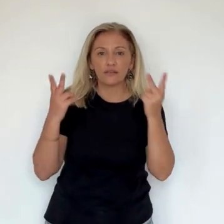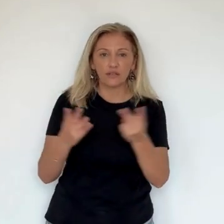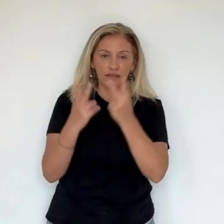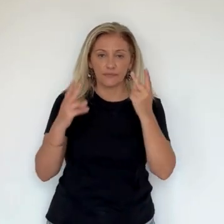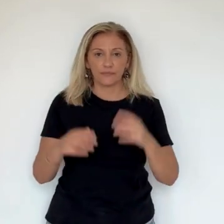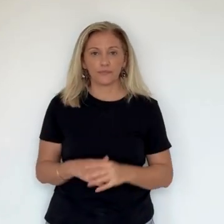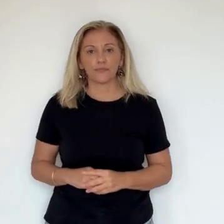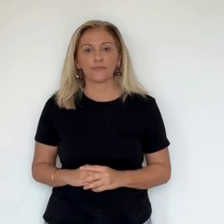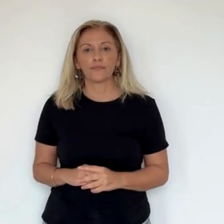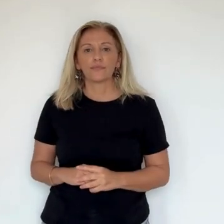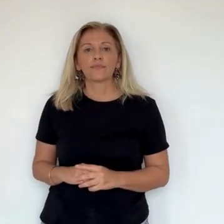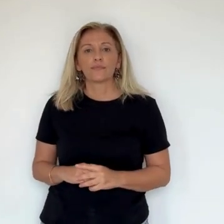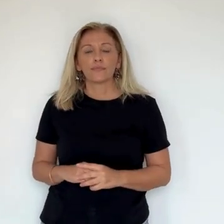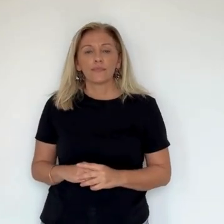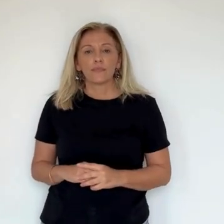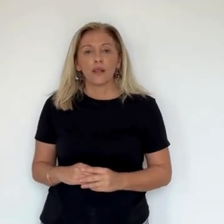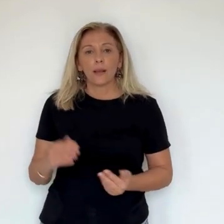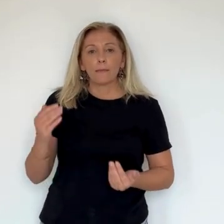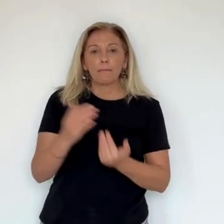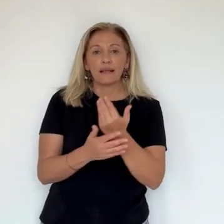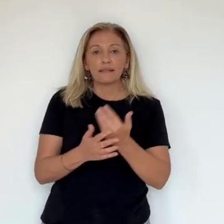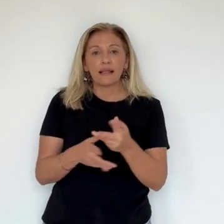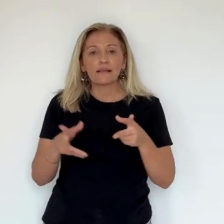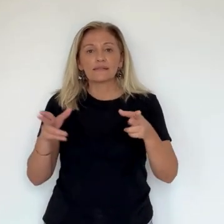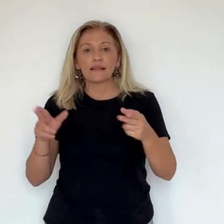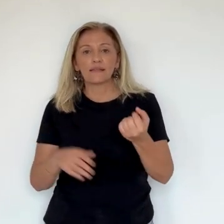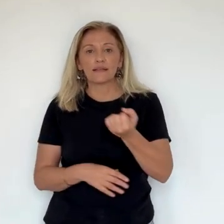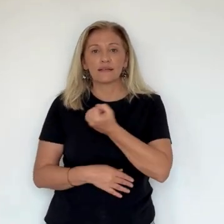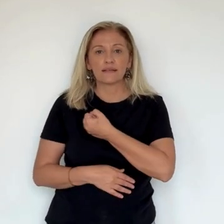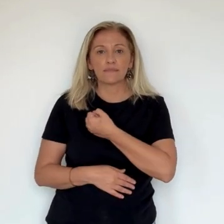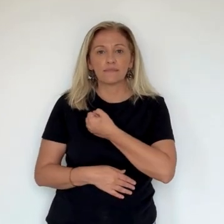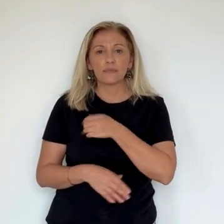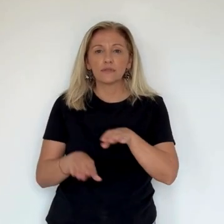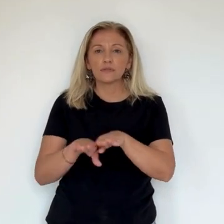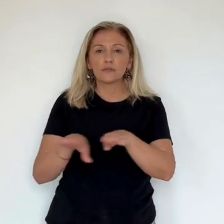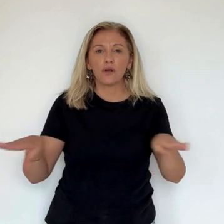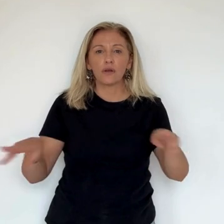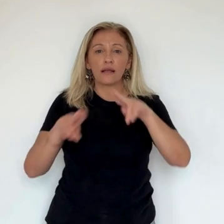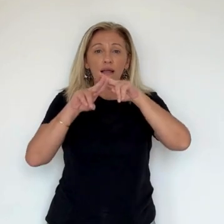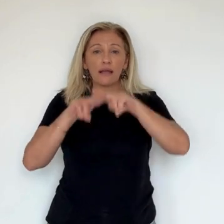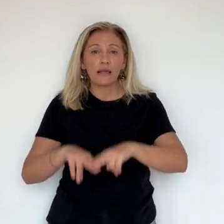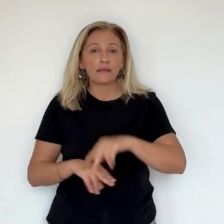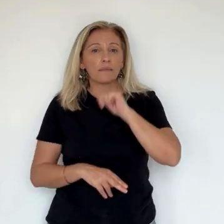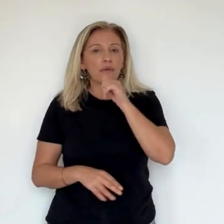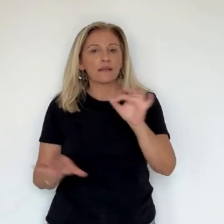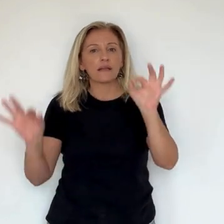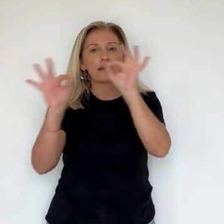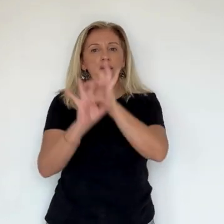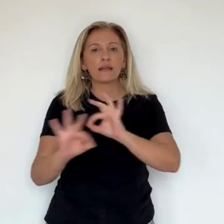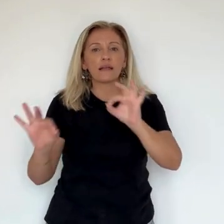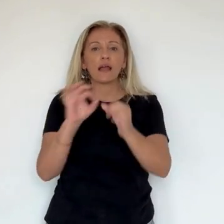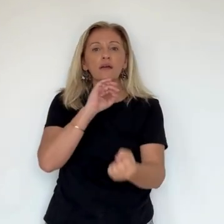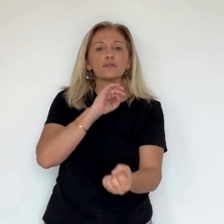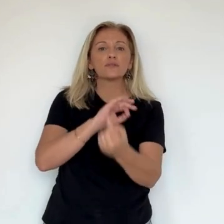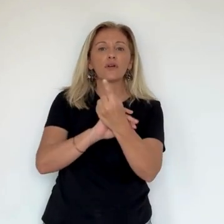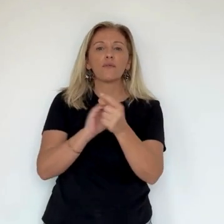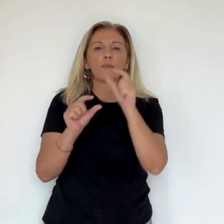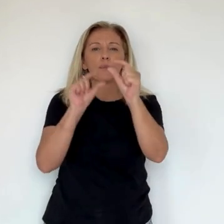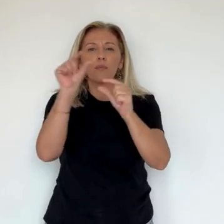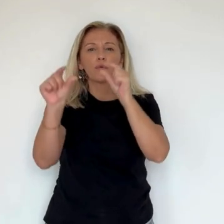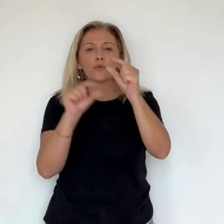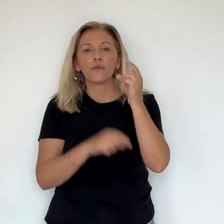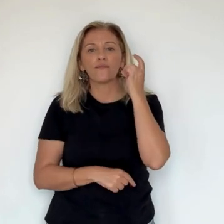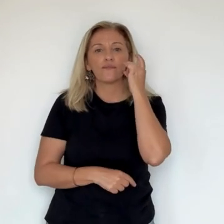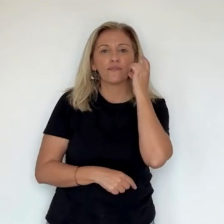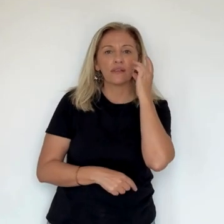autre homme, victime collatérale, a été légèrement blessé à la jambe. On y revient avec Pierrick Nanini et Guillaume Leonetti. Ces